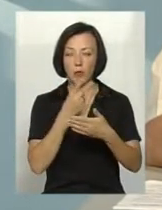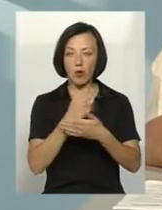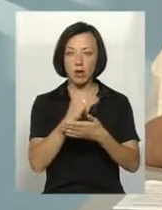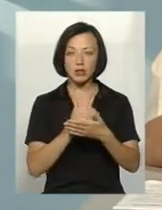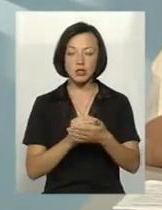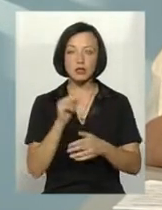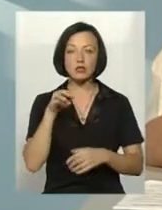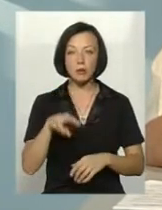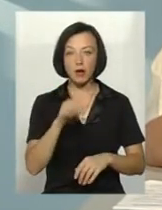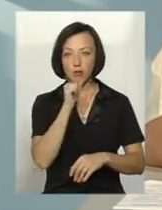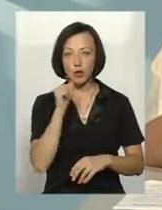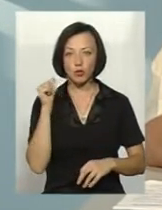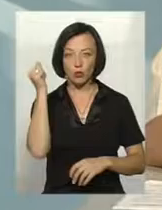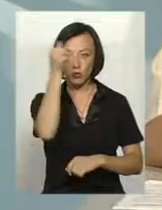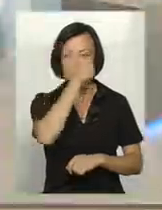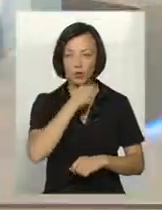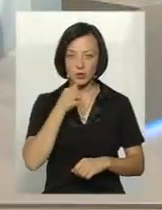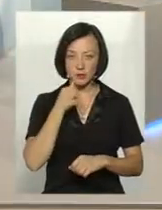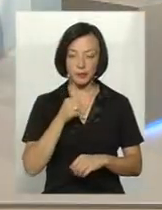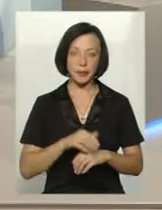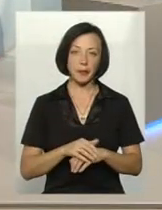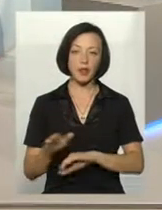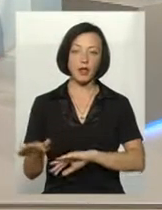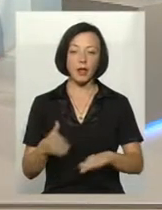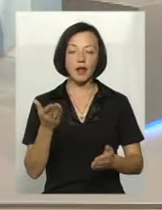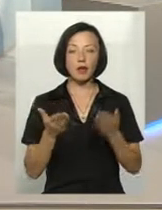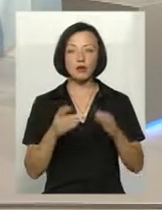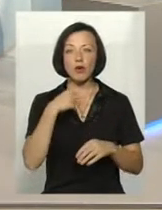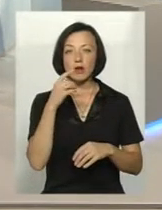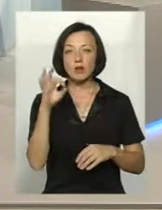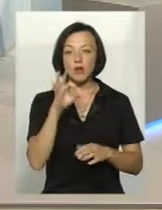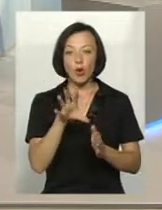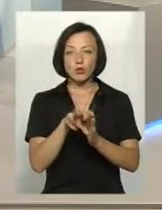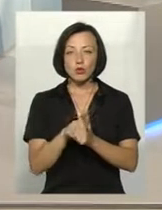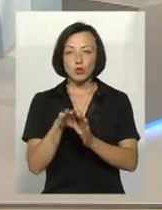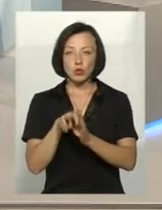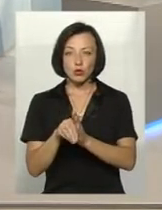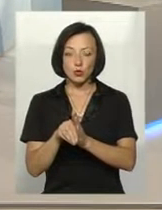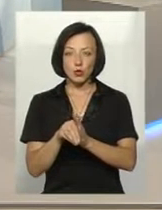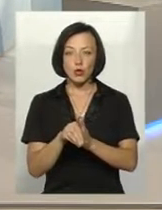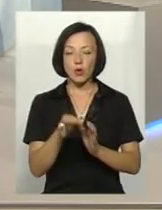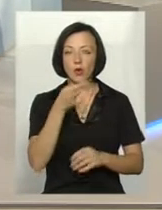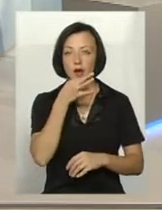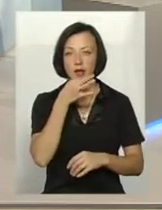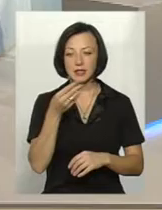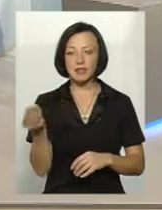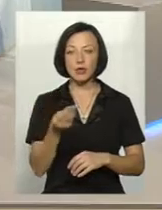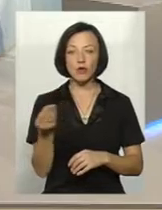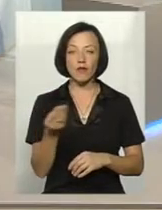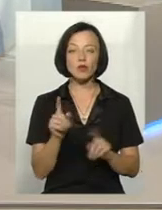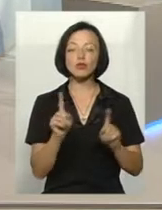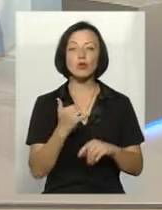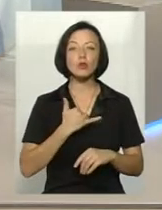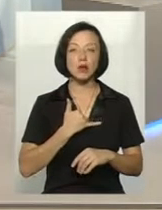ніж в минулому році. Якщо говорити про структуру ранніх зернових, ранніх культур, що в